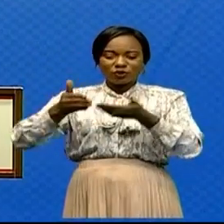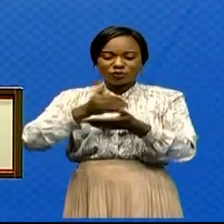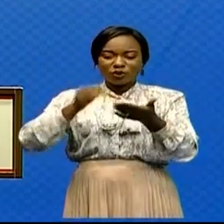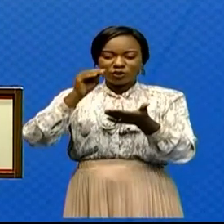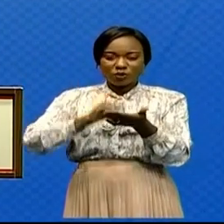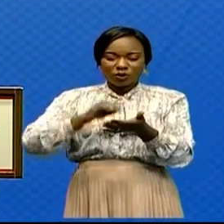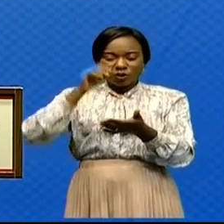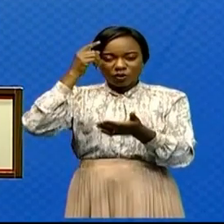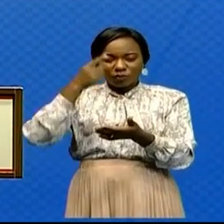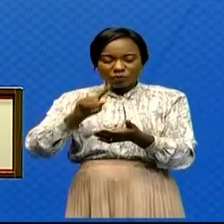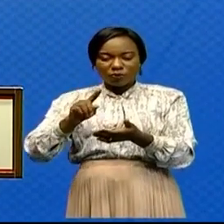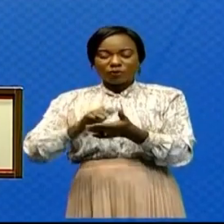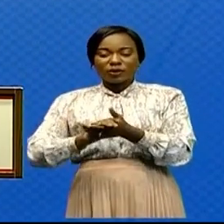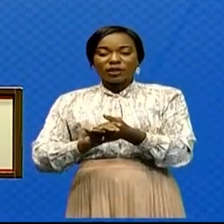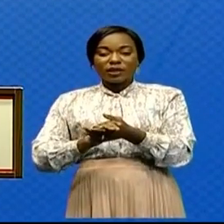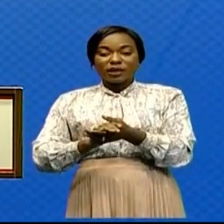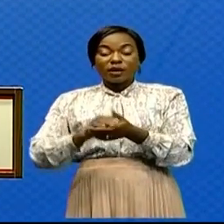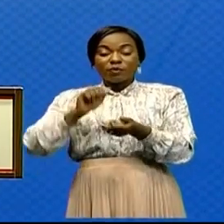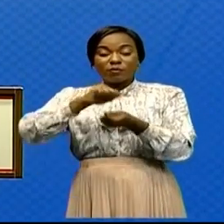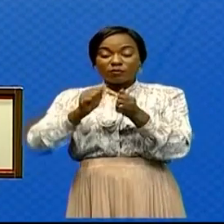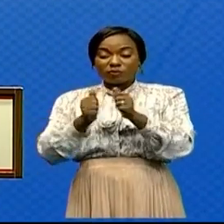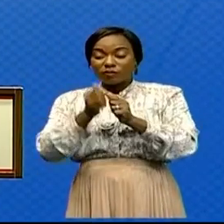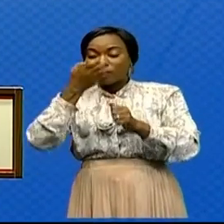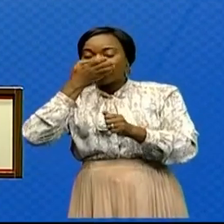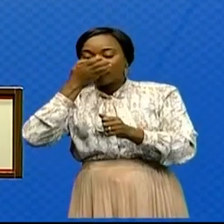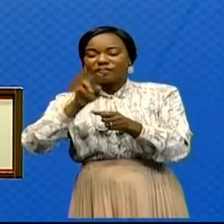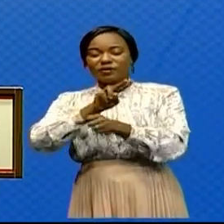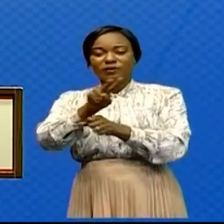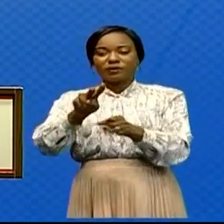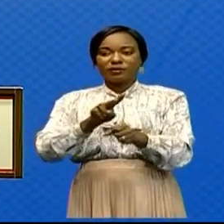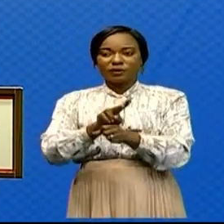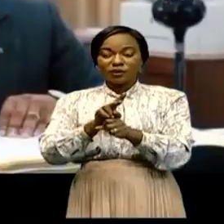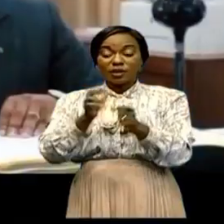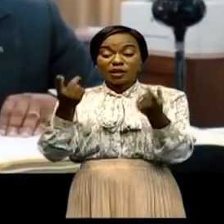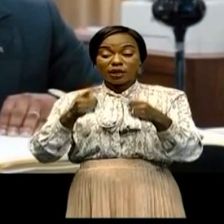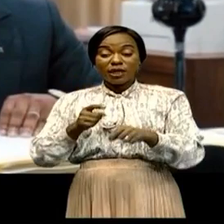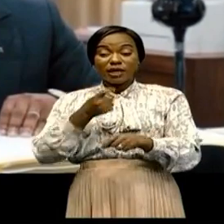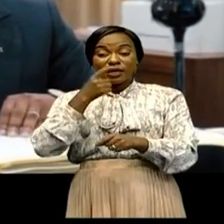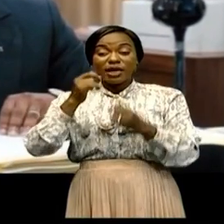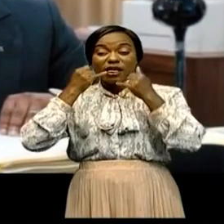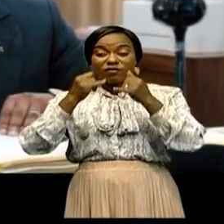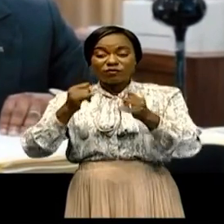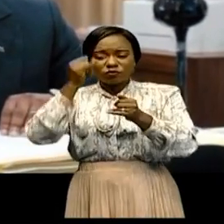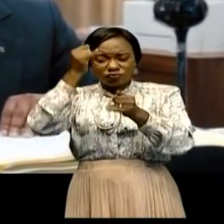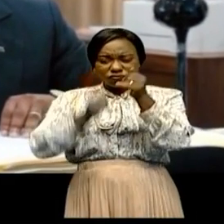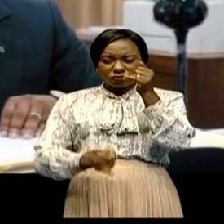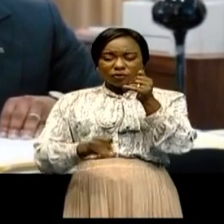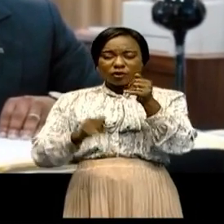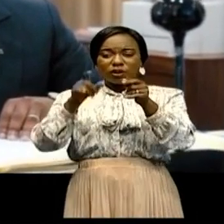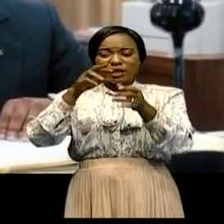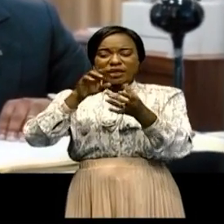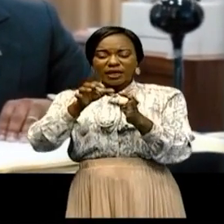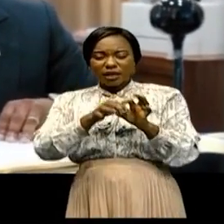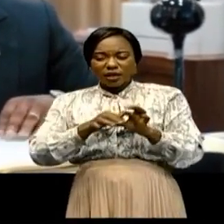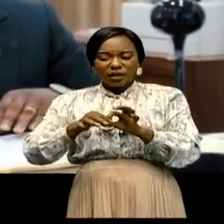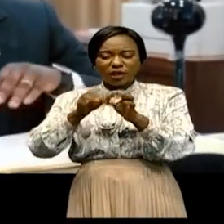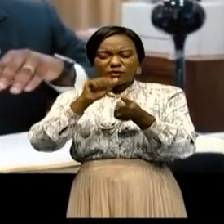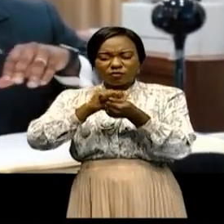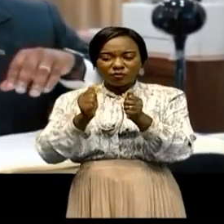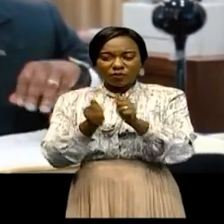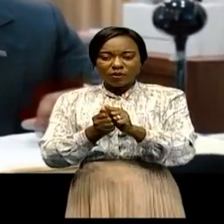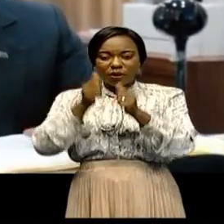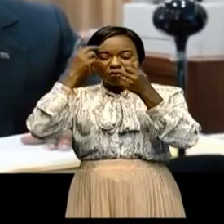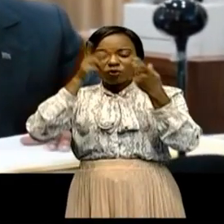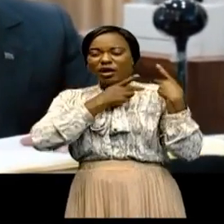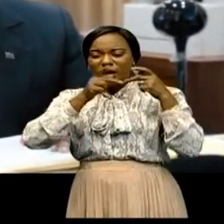résurgence de cas de COVID-19. Considérant les dernières informations relatives à la situation de la